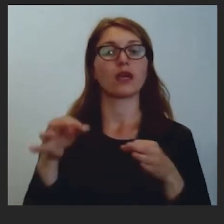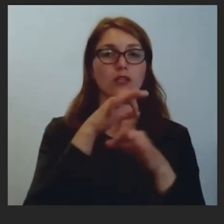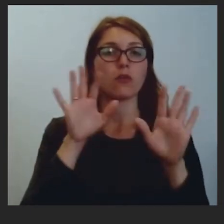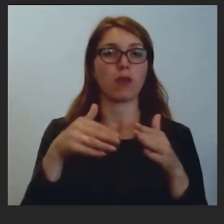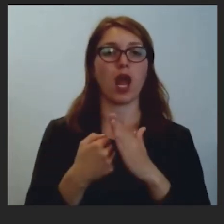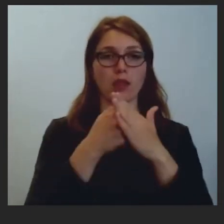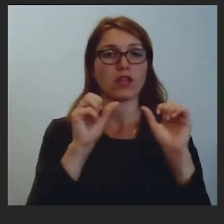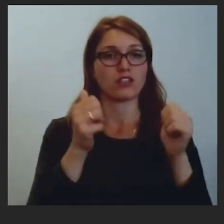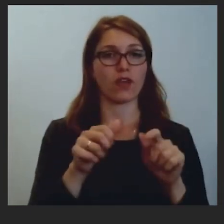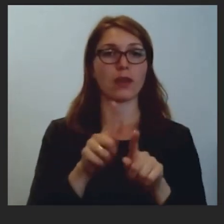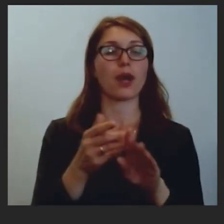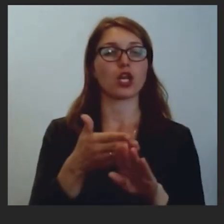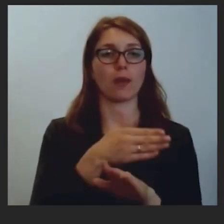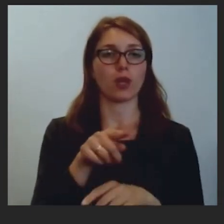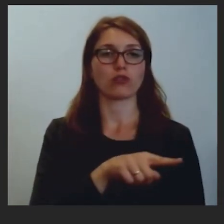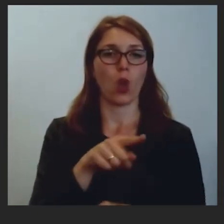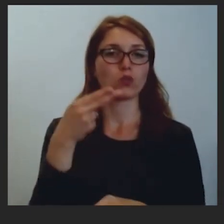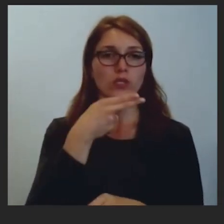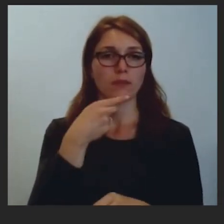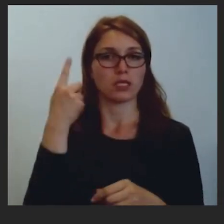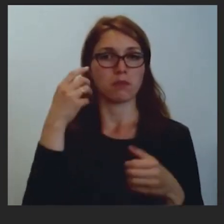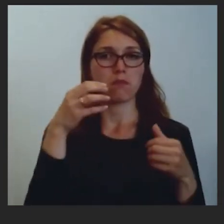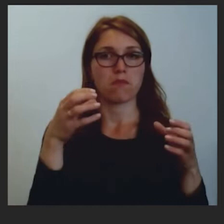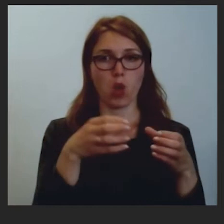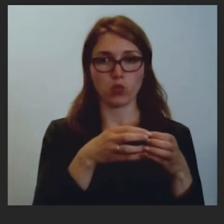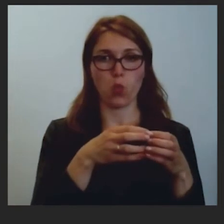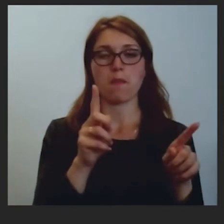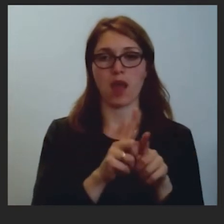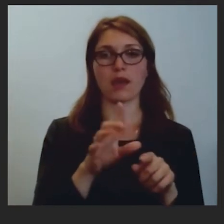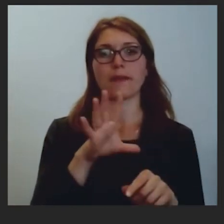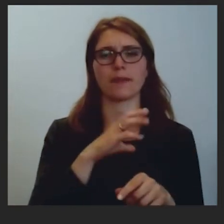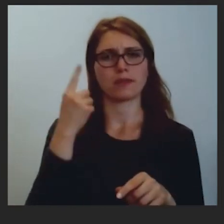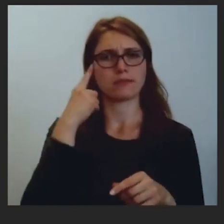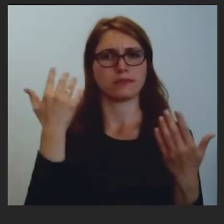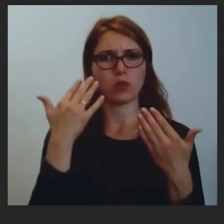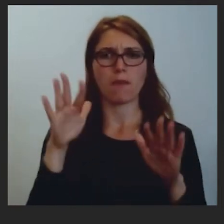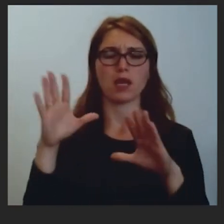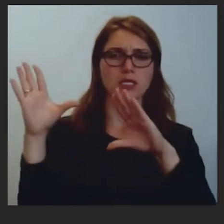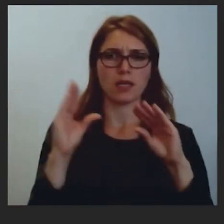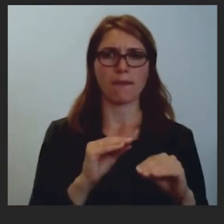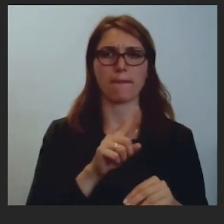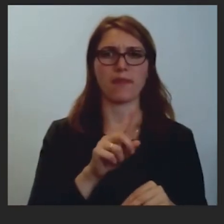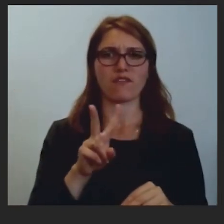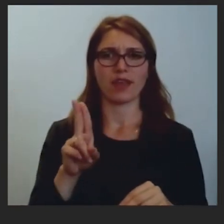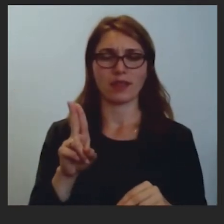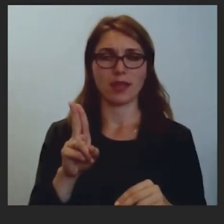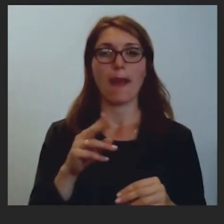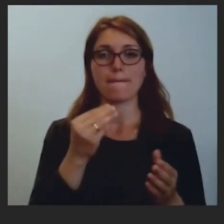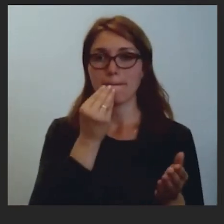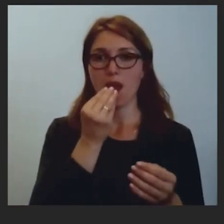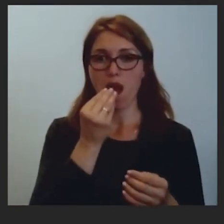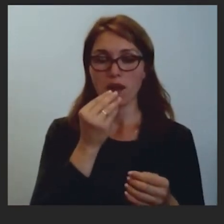mehālismiem, iepriekš arī Talsainiecīs padomē, tur biskanējas arī iecer par samazināto PVN pārtikai un